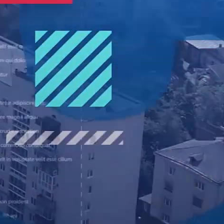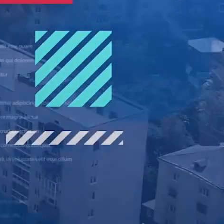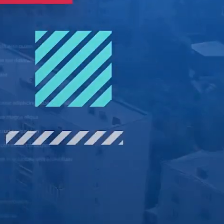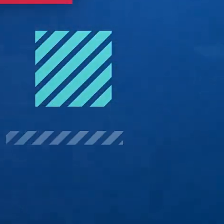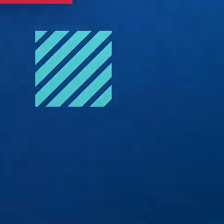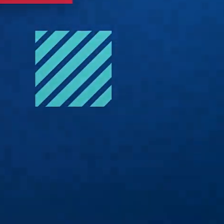Дякую